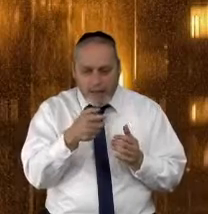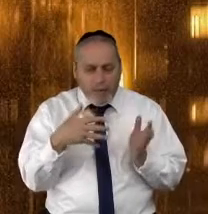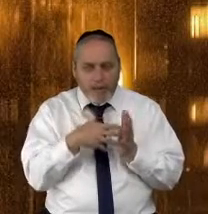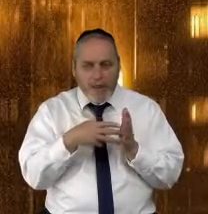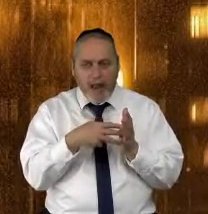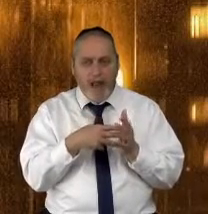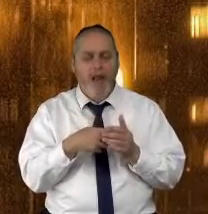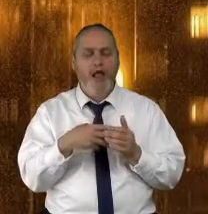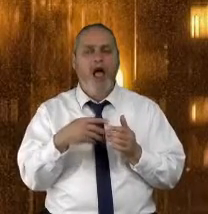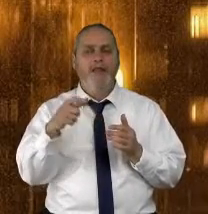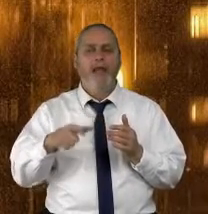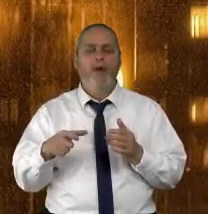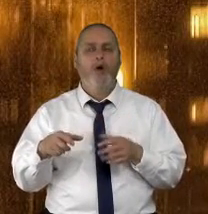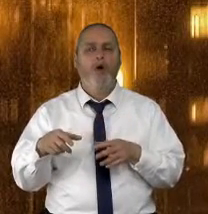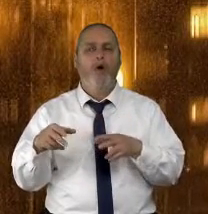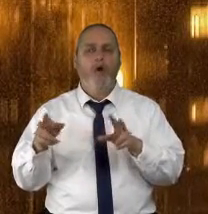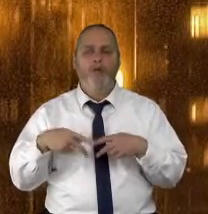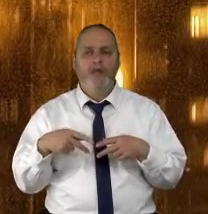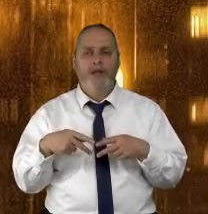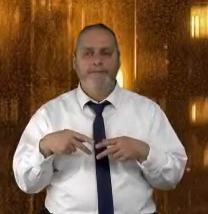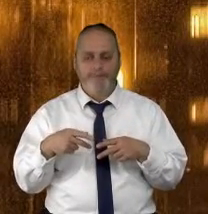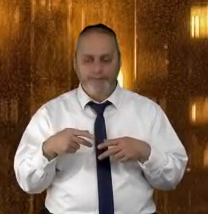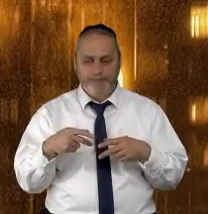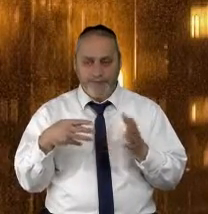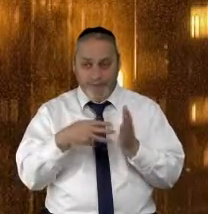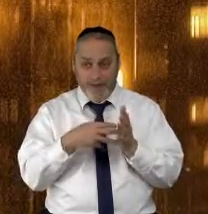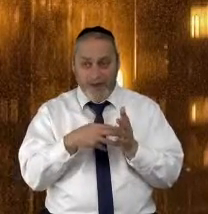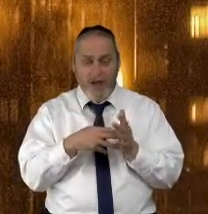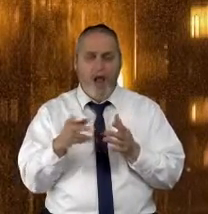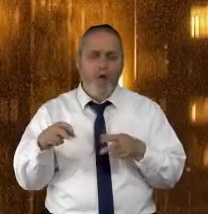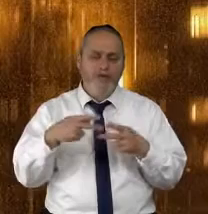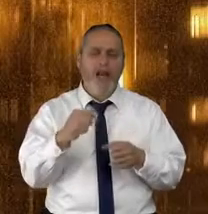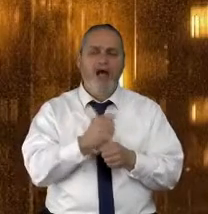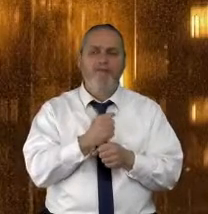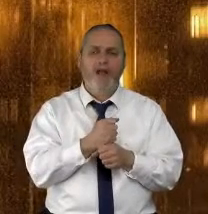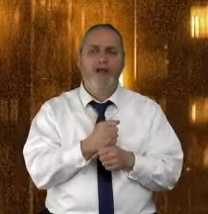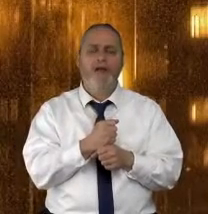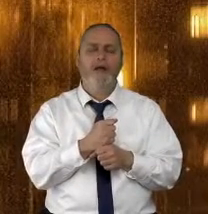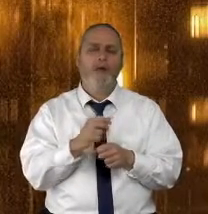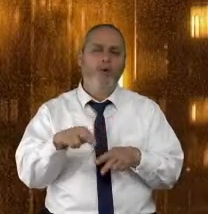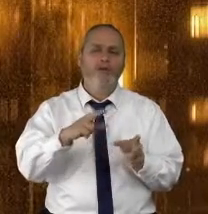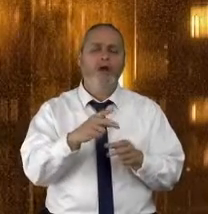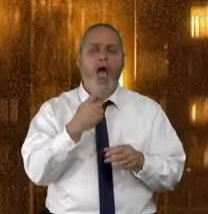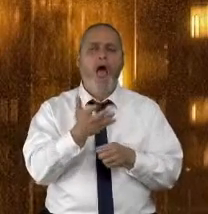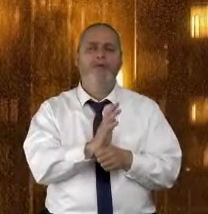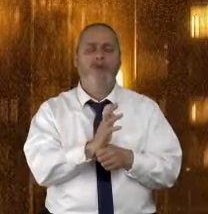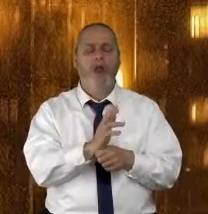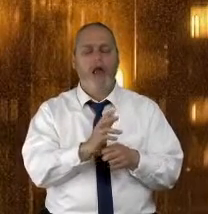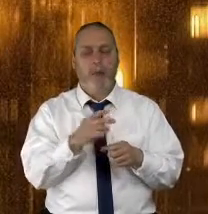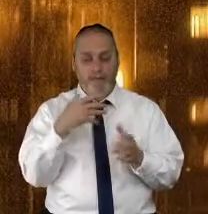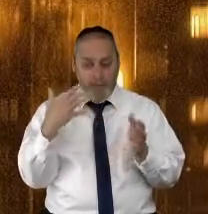לאדם לחזור אחרי שהוא בדק את המייל שלו לרצף העבודה, בערך לוקח לו חמש דקות